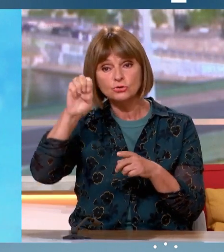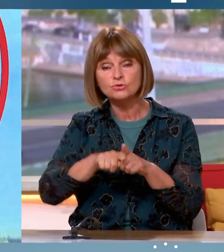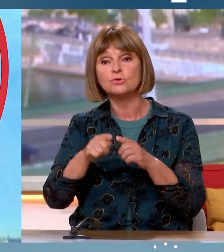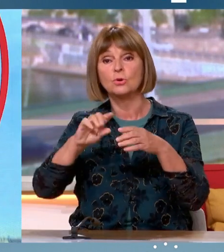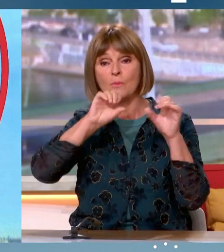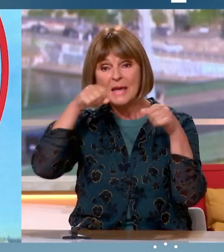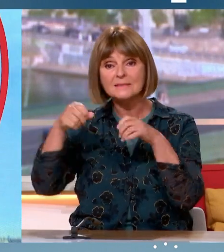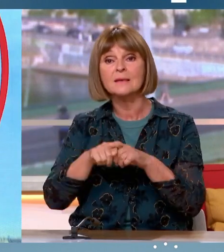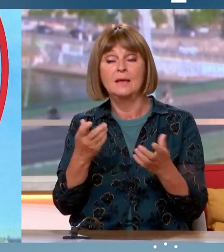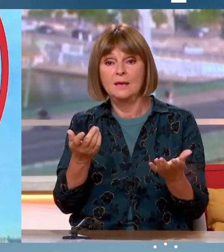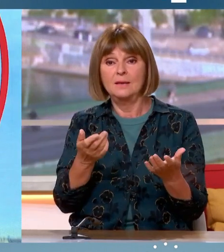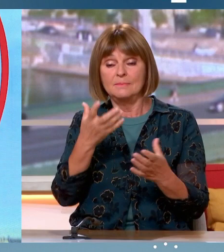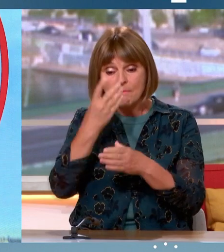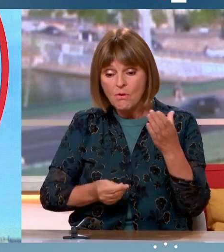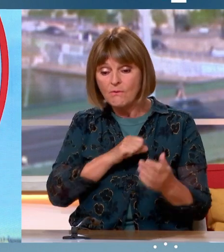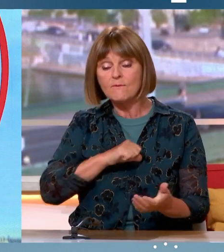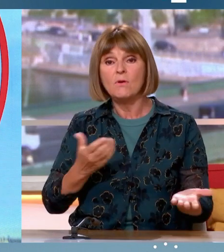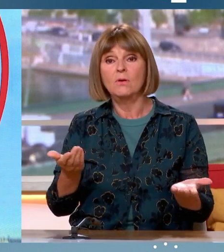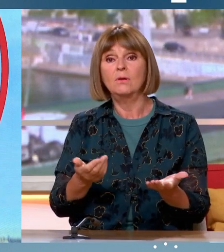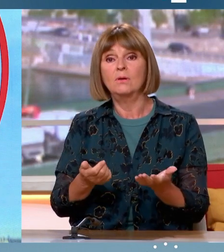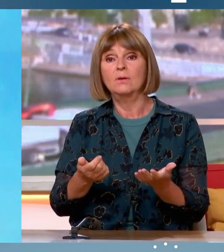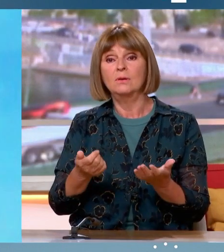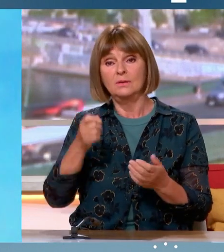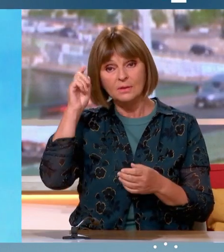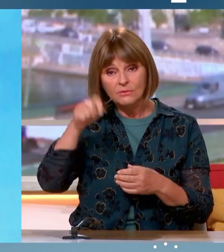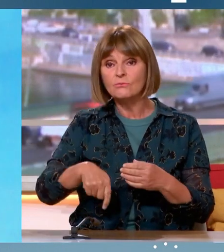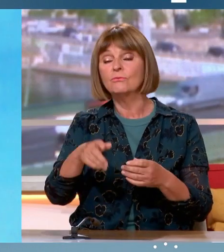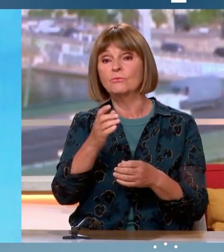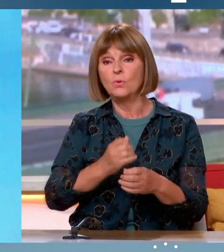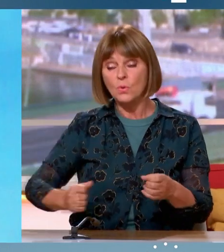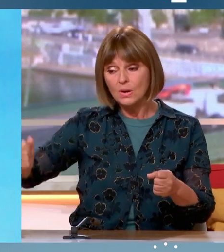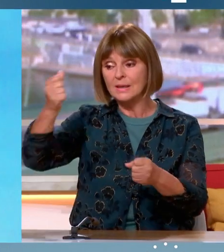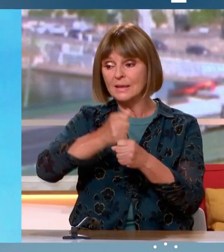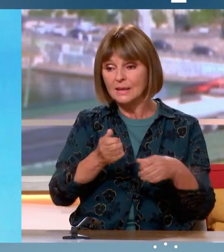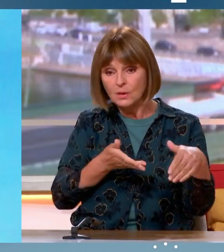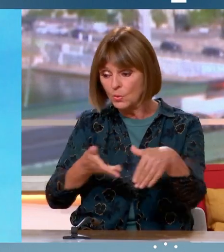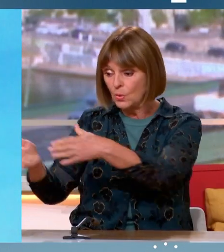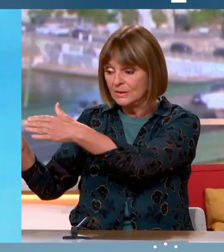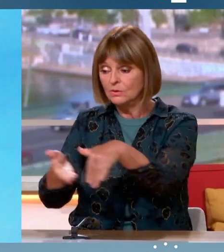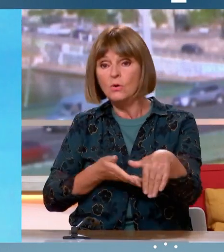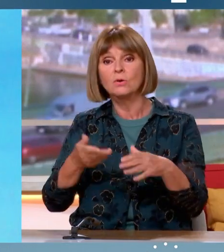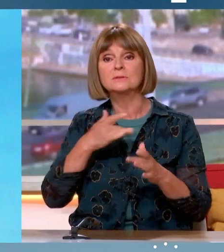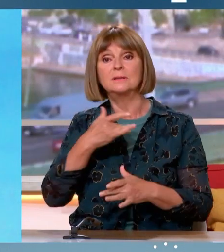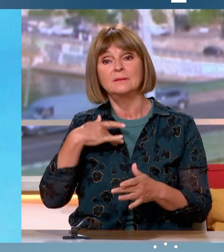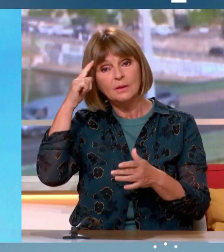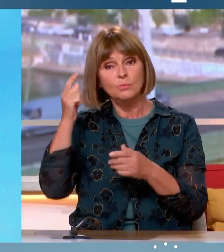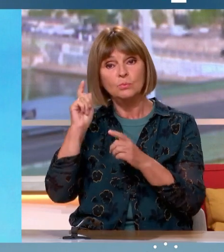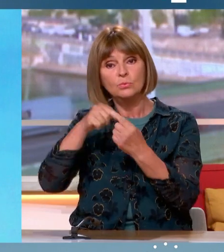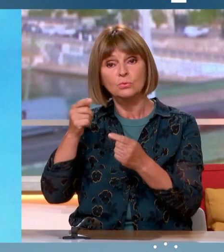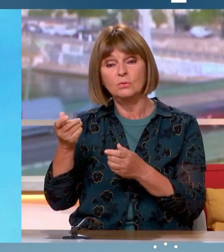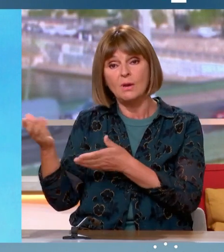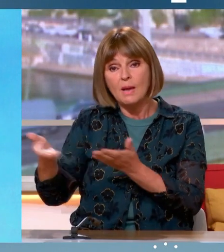maïs, manquent cruellement et il faut effectivement créer des corridors sanitaires pour pouvoir importer, pas seulement pour